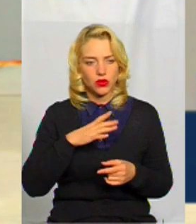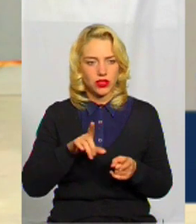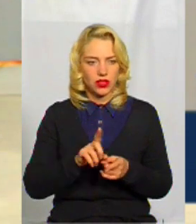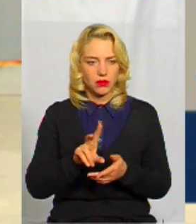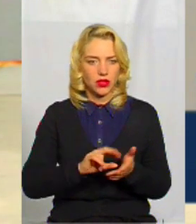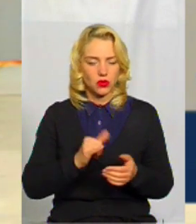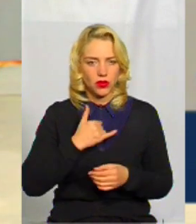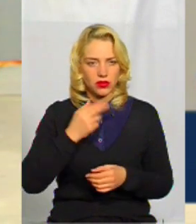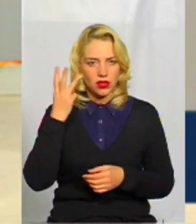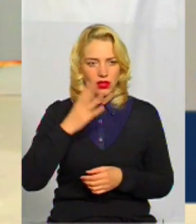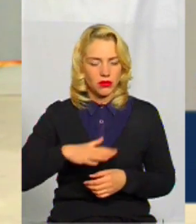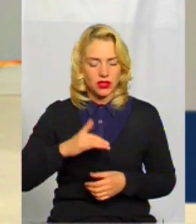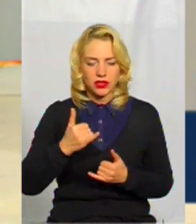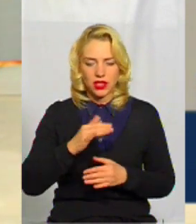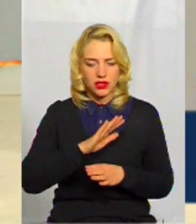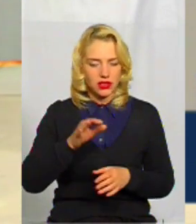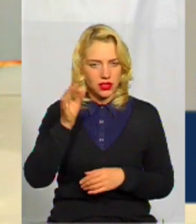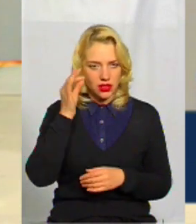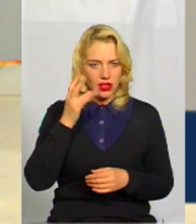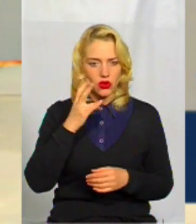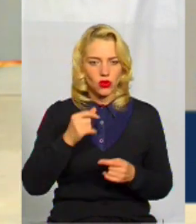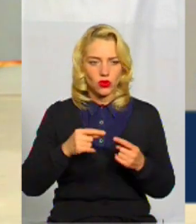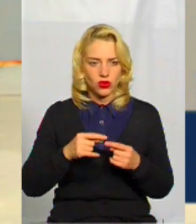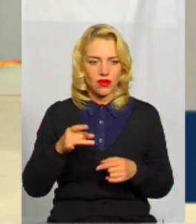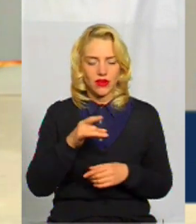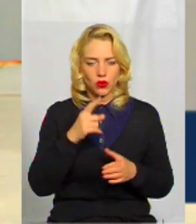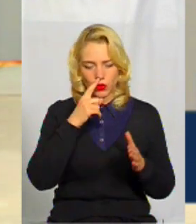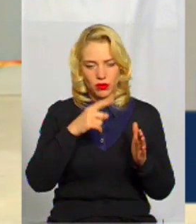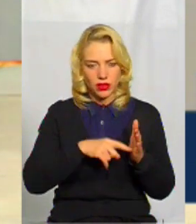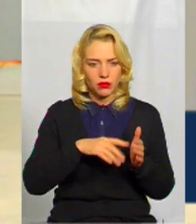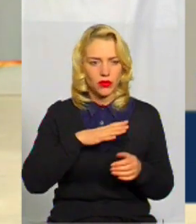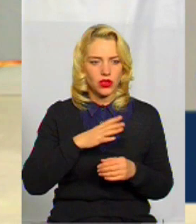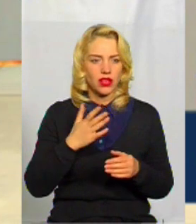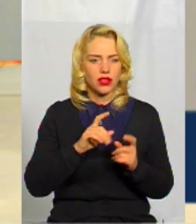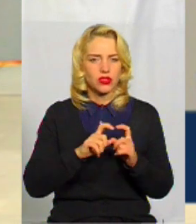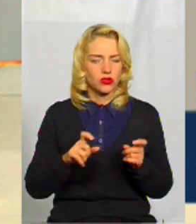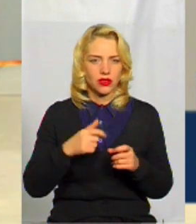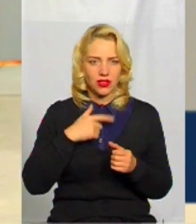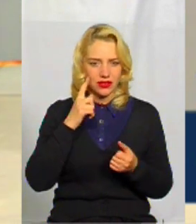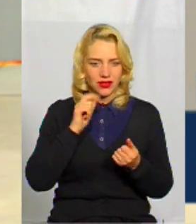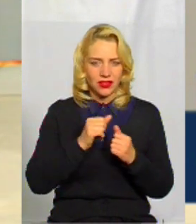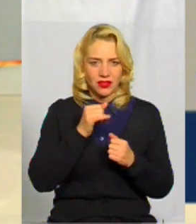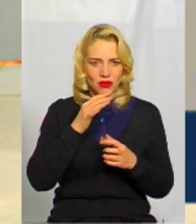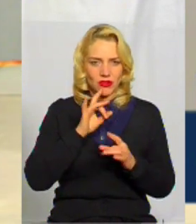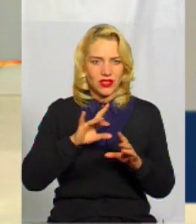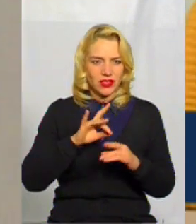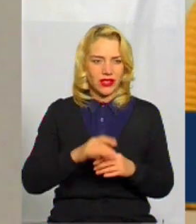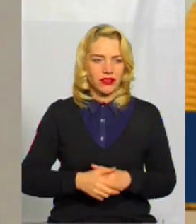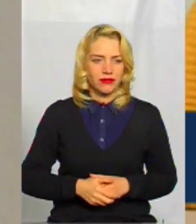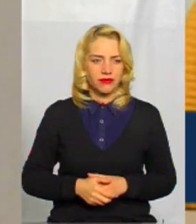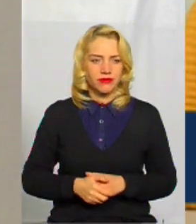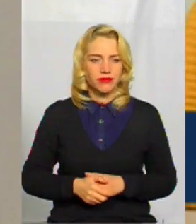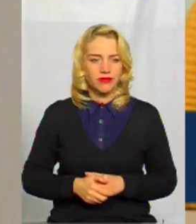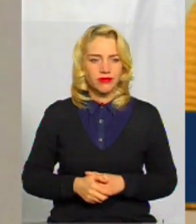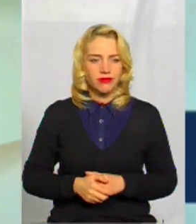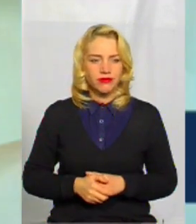Хмельничині? Я зараз не згадаю, але точно в регіон точно попадав, яка саме школа, просто не зможу зараз сказати. А на яку фірму, якщо не